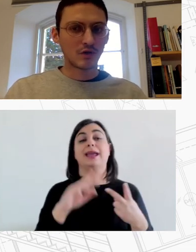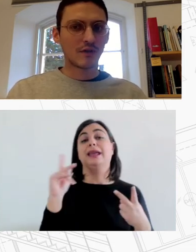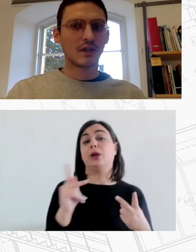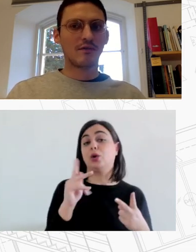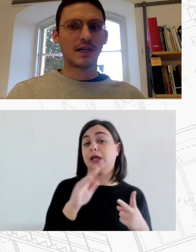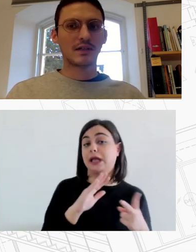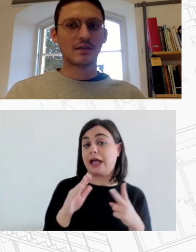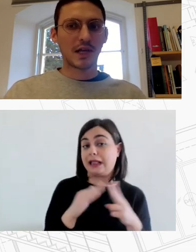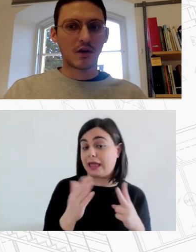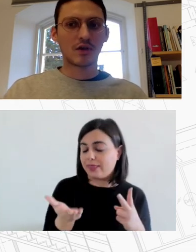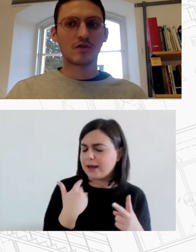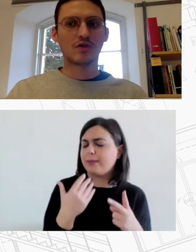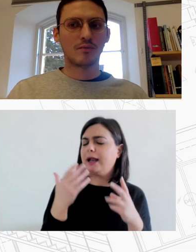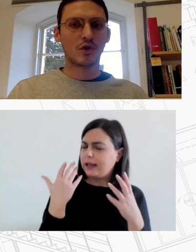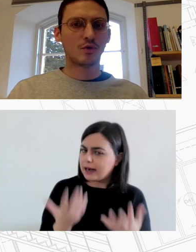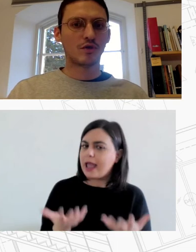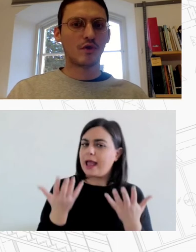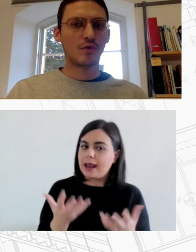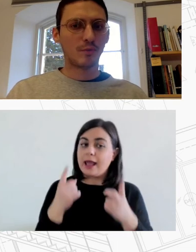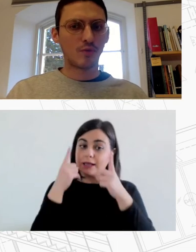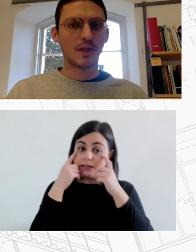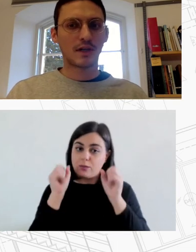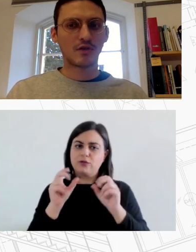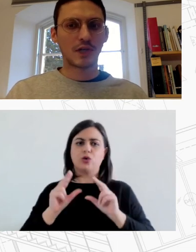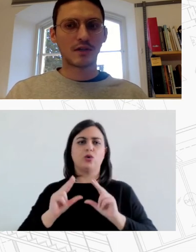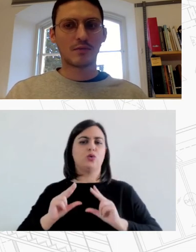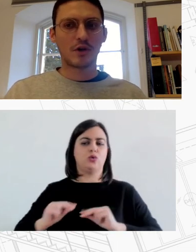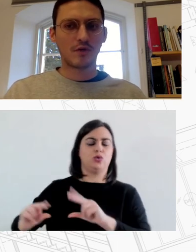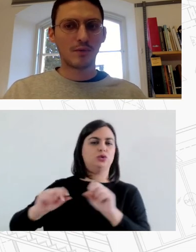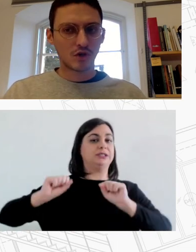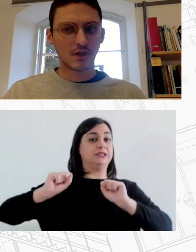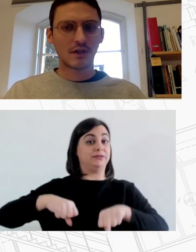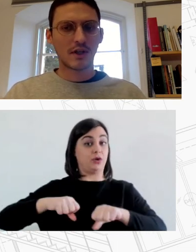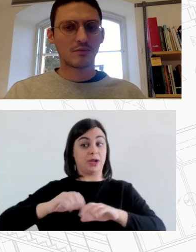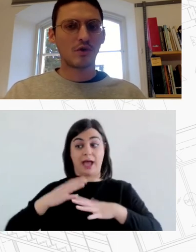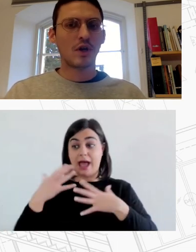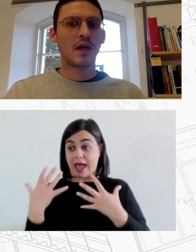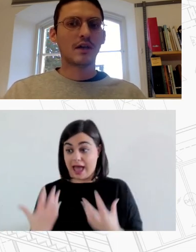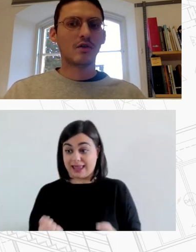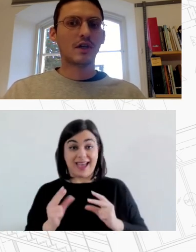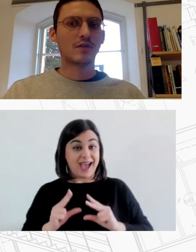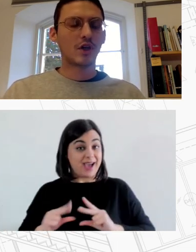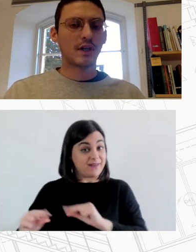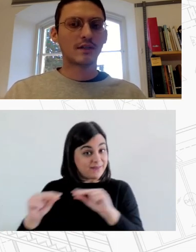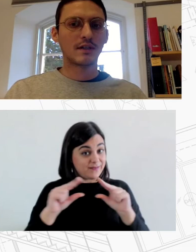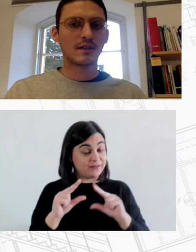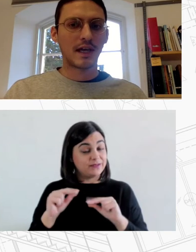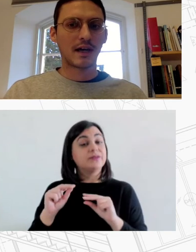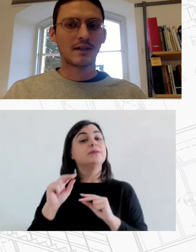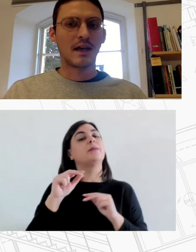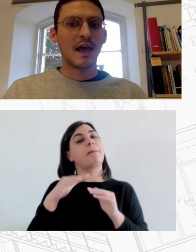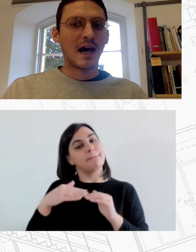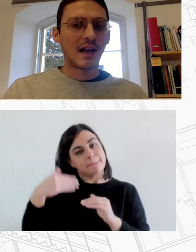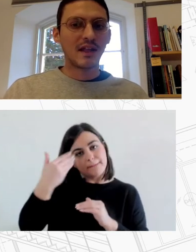Πάνω σε αυτή τη βάση της μερικότητας των σημείων όπου συμφωνούμε μπορούμε να χτίσουμε και να συμπορευτούμε προς ένα σχεδιασμό κοινωνικής πολιτικής για τη